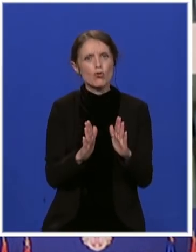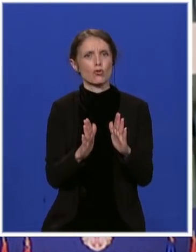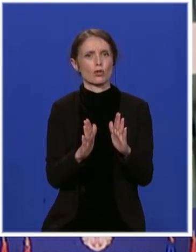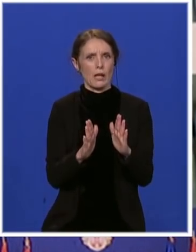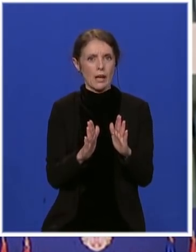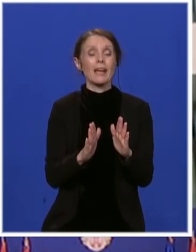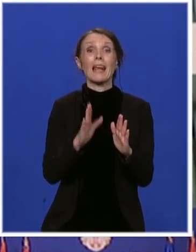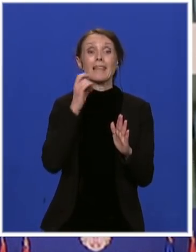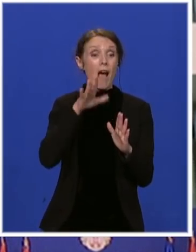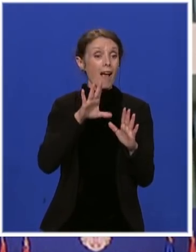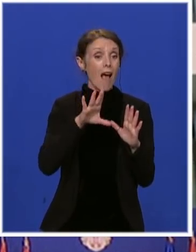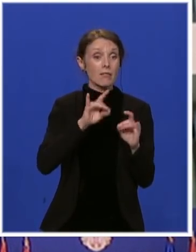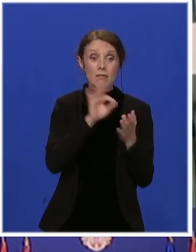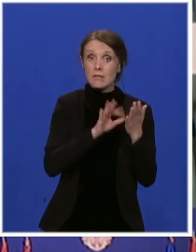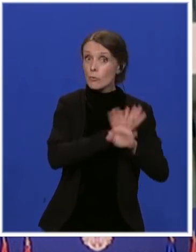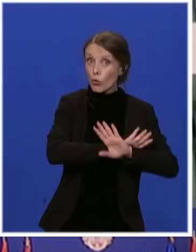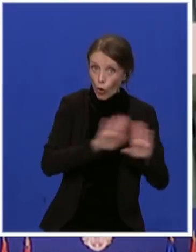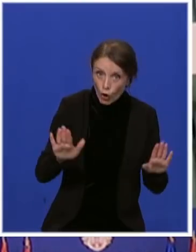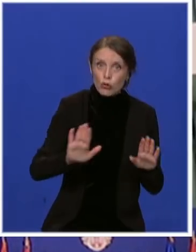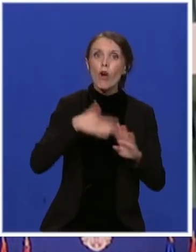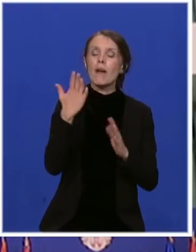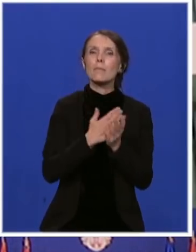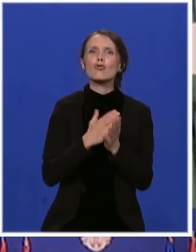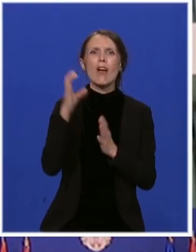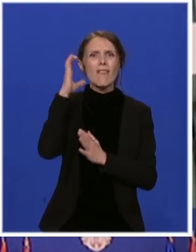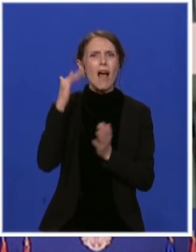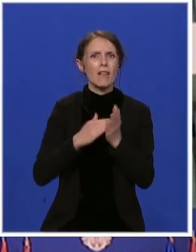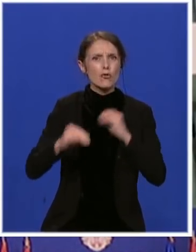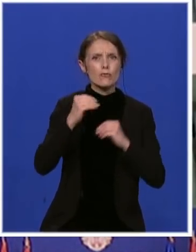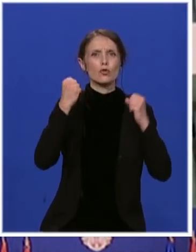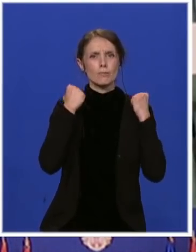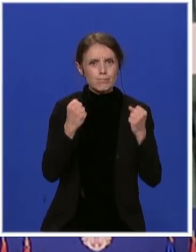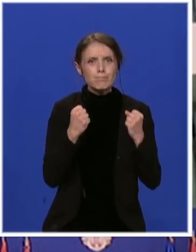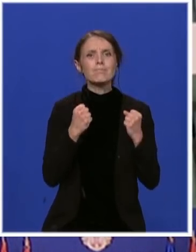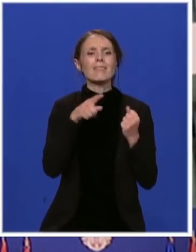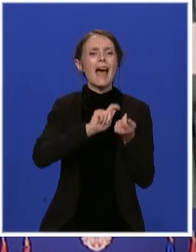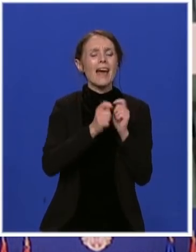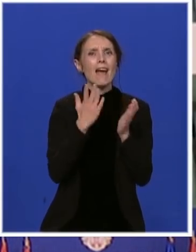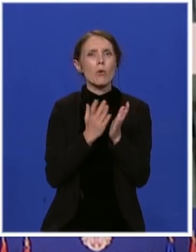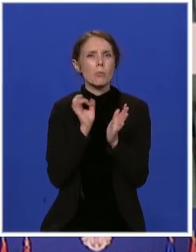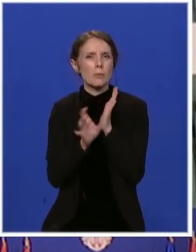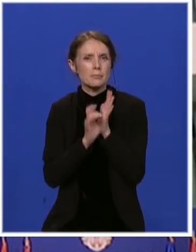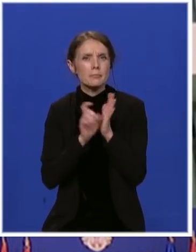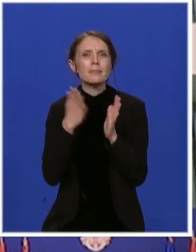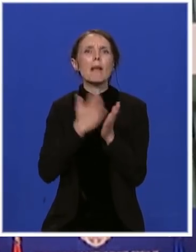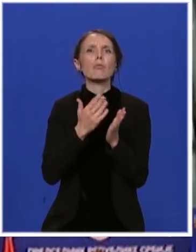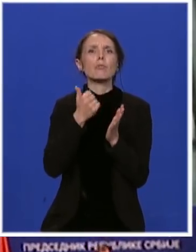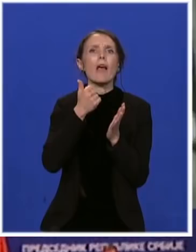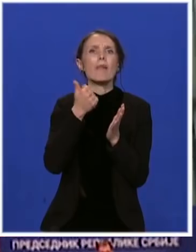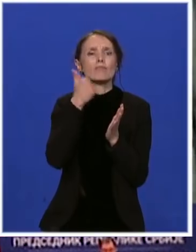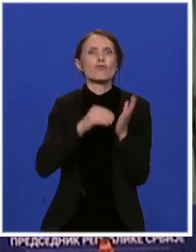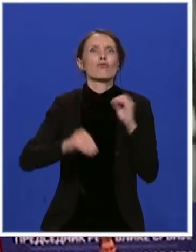dobiti snažniju vladu koja će moći da ubrza reforme kako bi napredak bio još veći. Hvala vam.